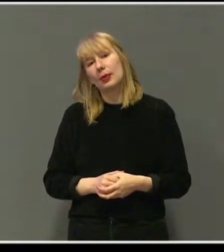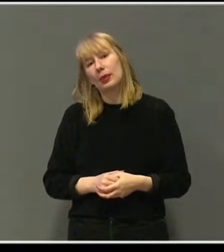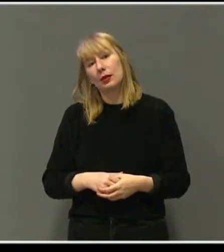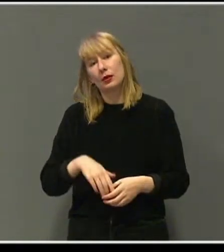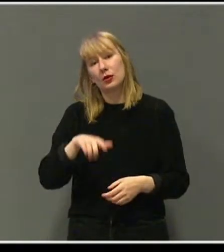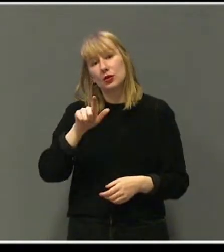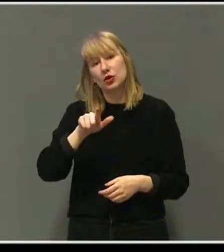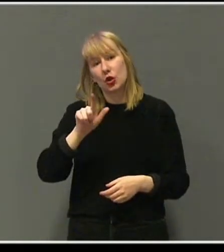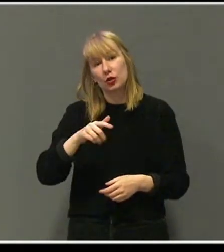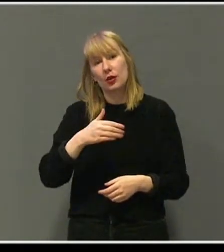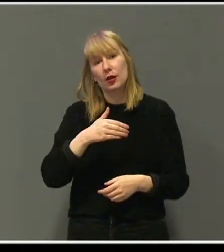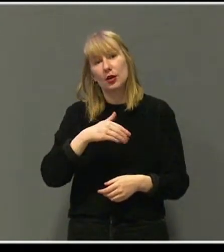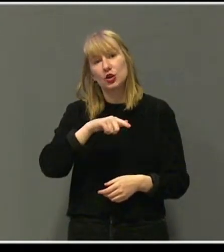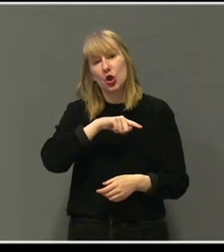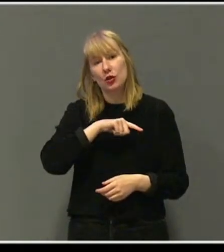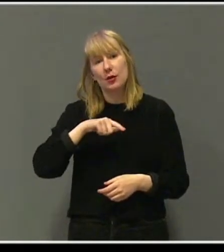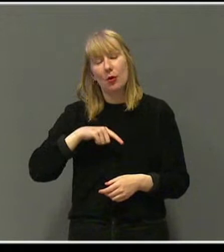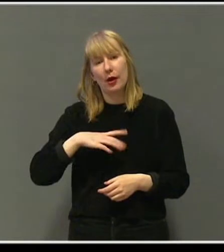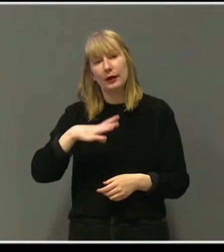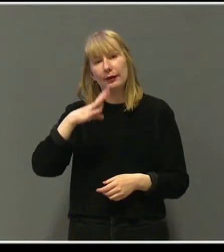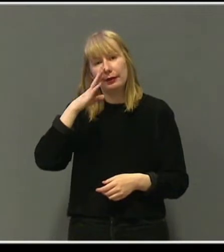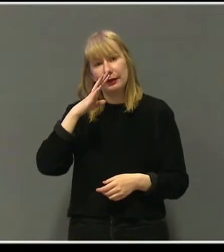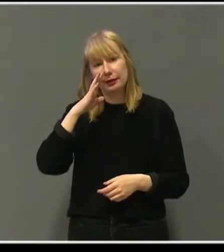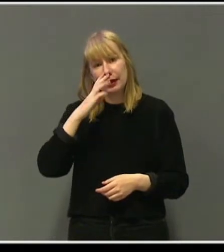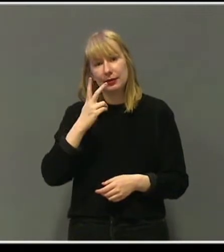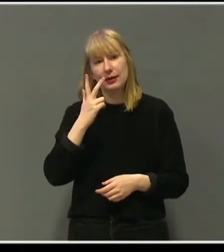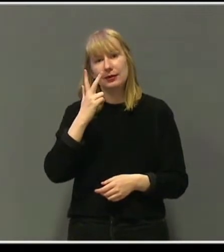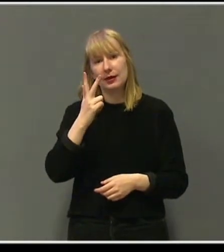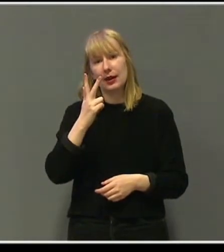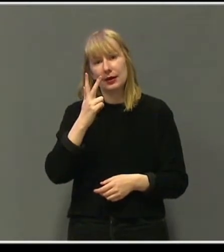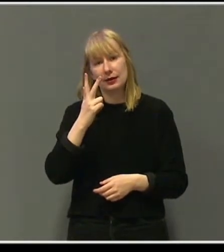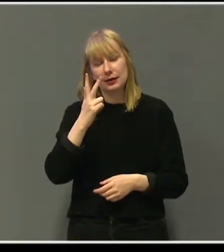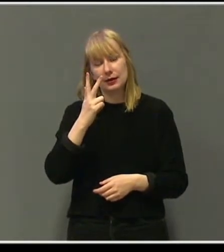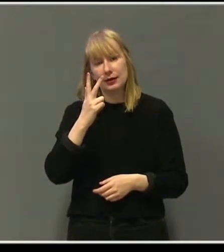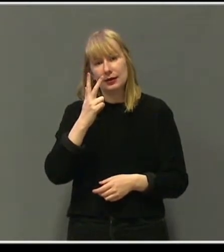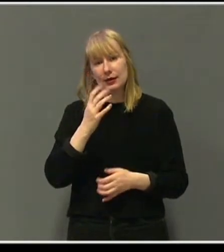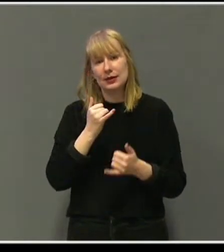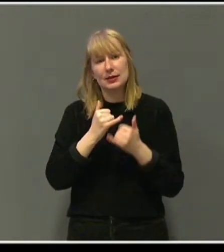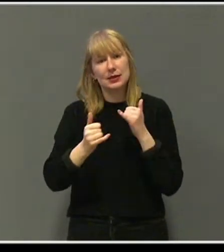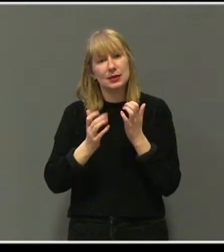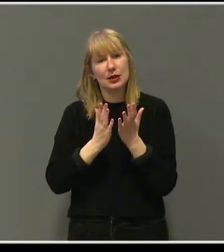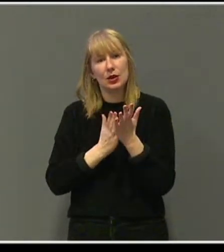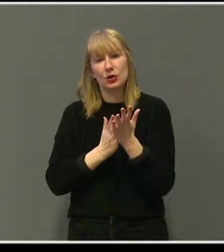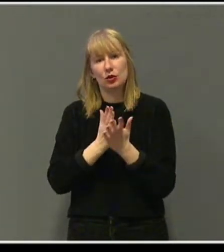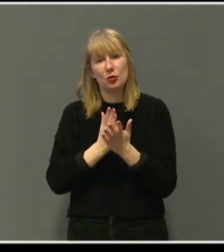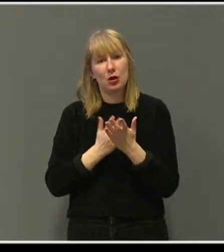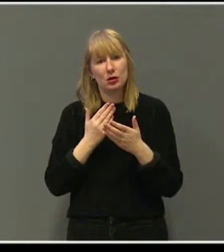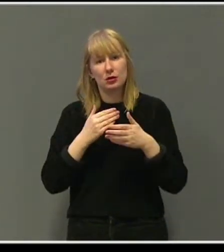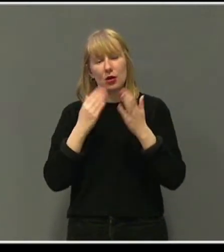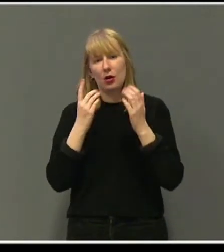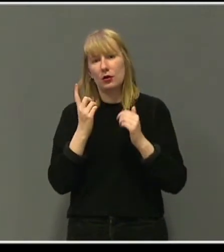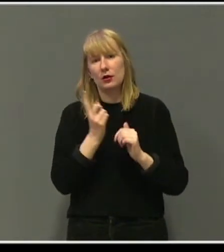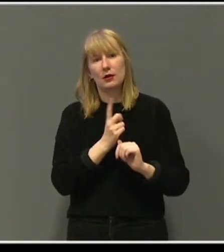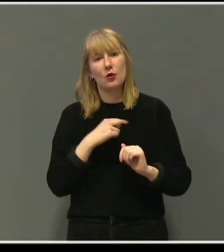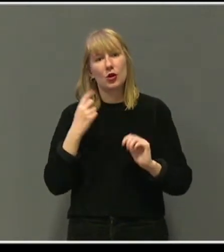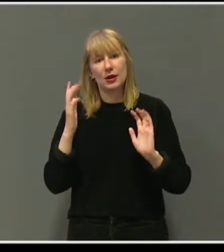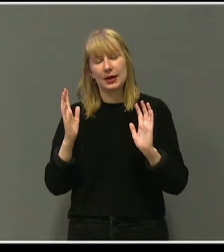17. mai 1993 skulle bli den siste normale dagen i våre liv.